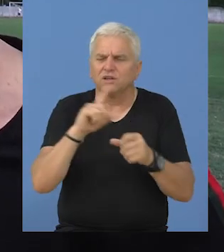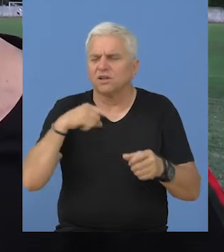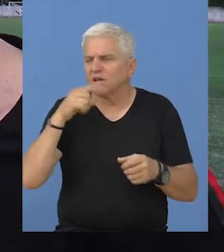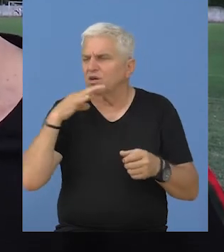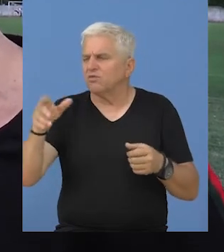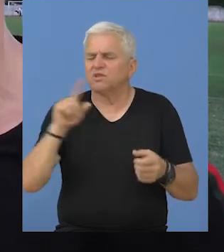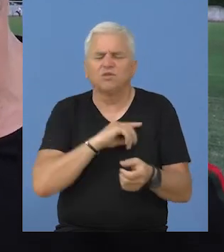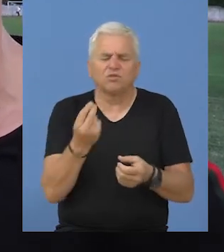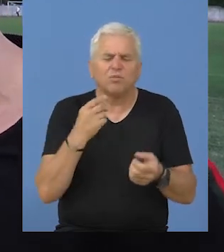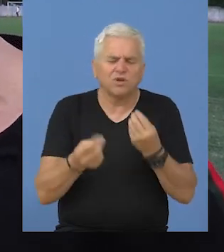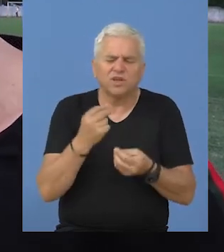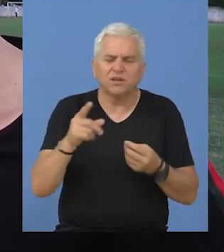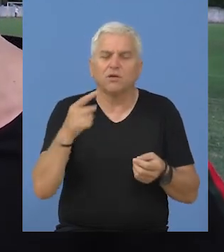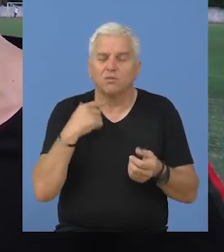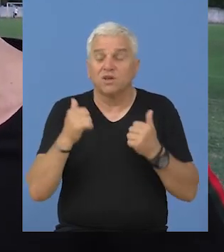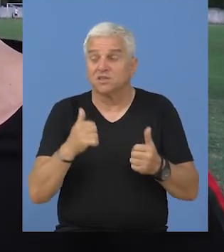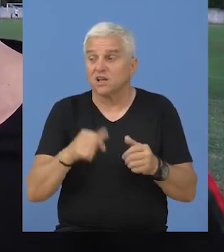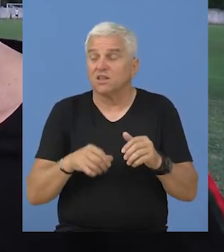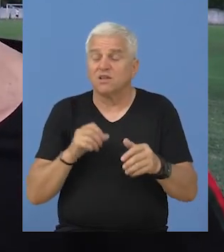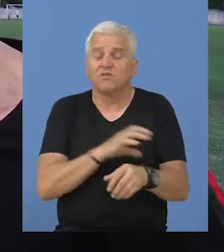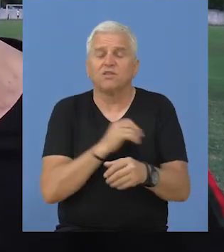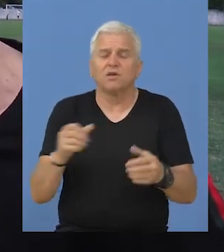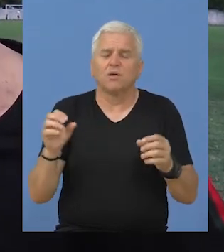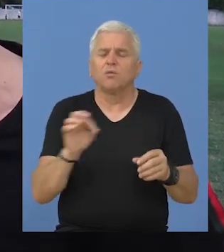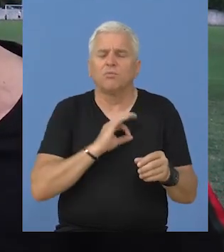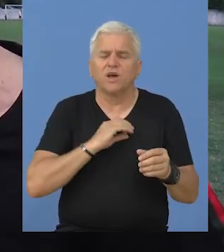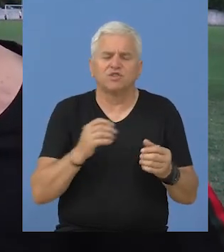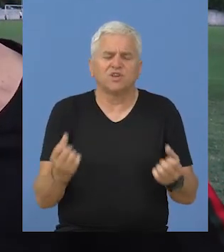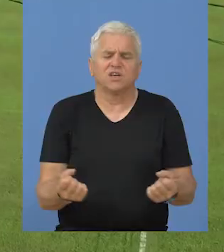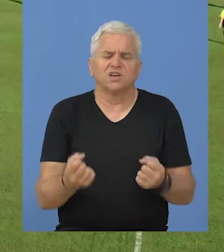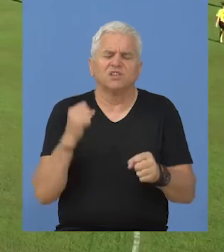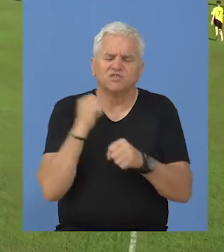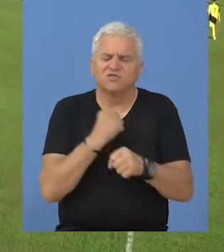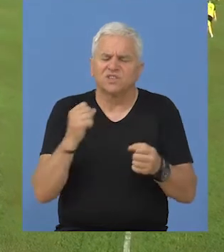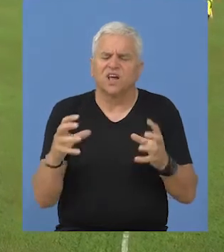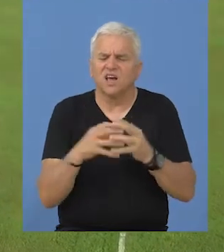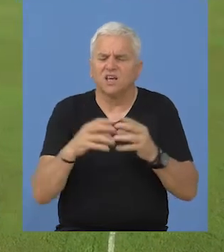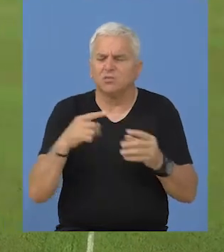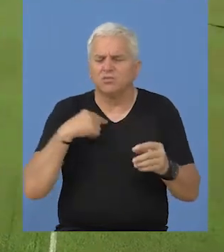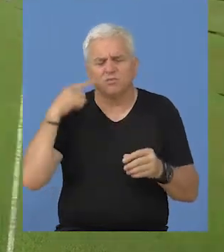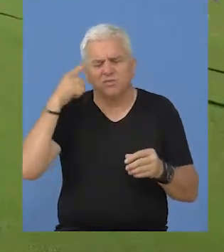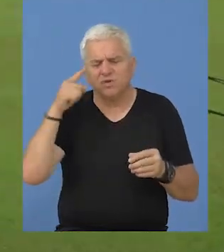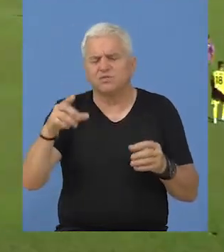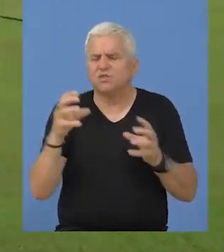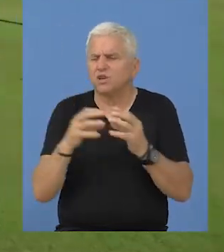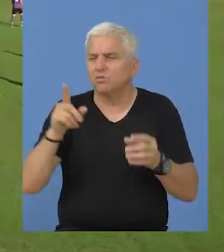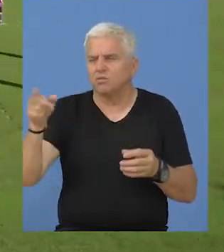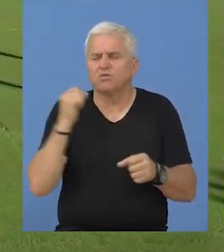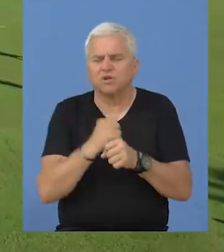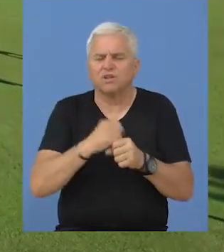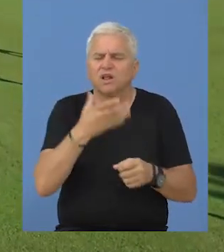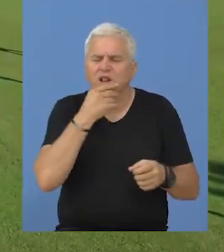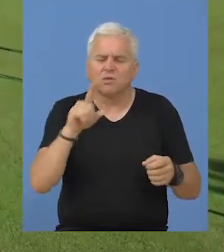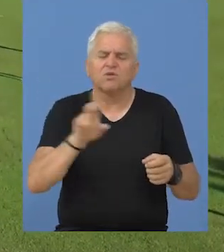i bilo bilo zavno pričati sad o nekoj formi. Tu smo davijamo, već je izuzetno čvrsta ekipa, već je ran, kao što ste sami rekli. Mislim da će moj kolega